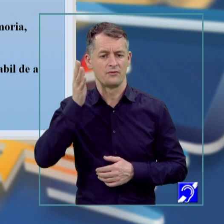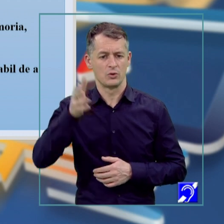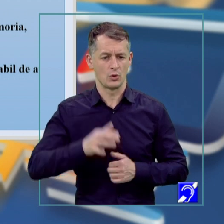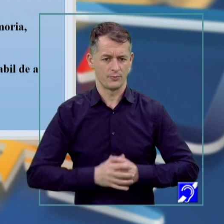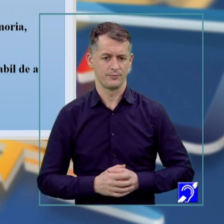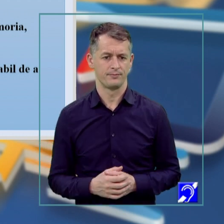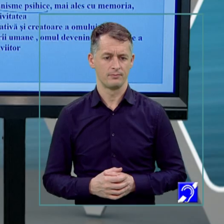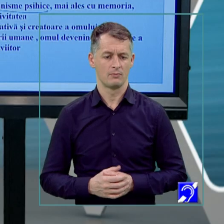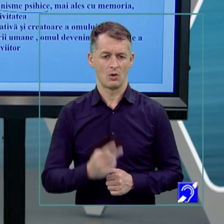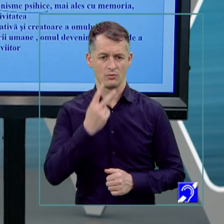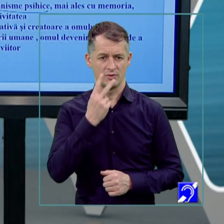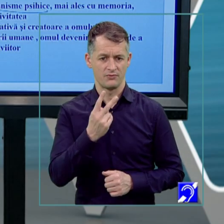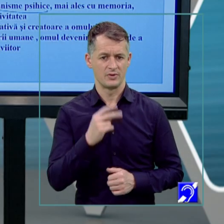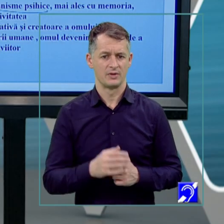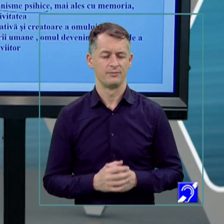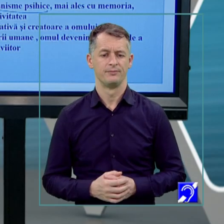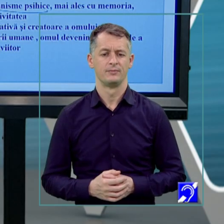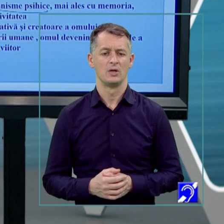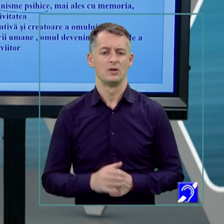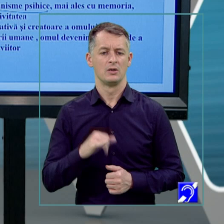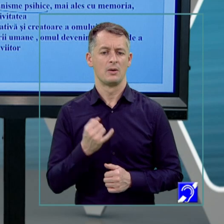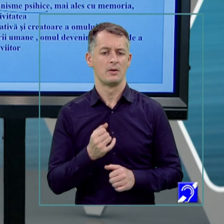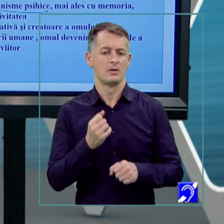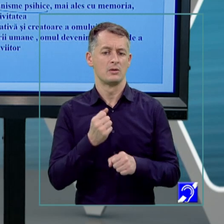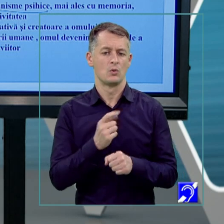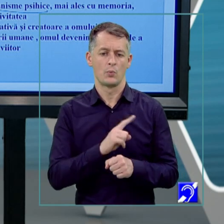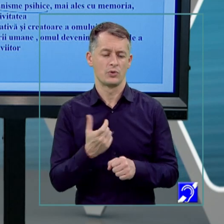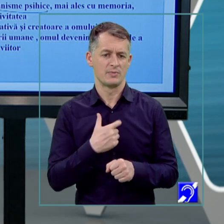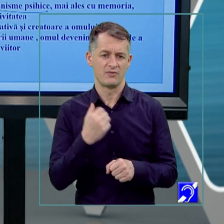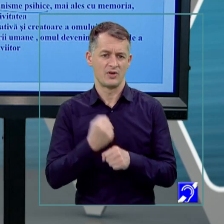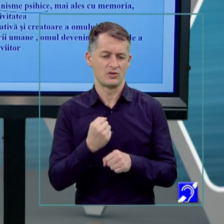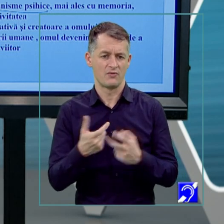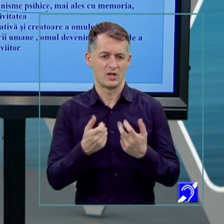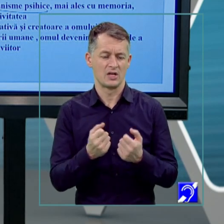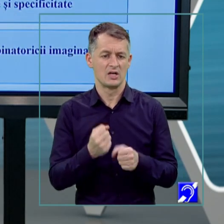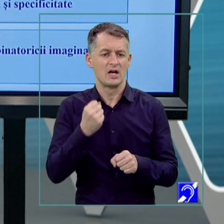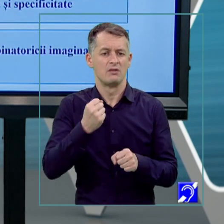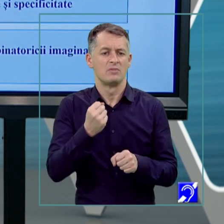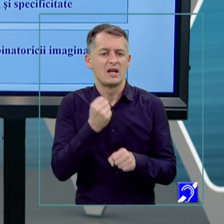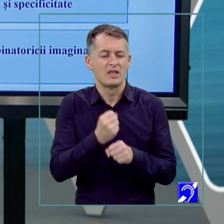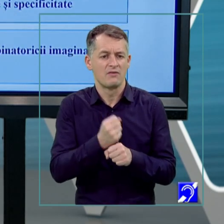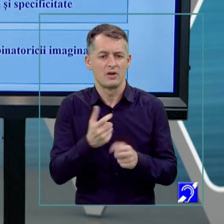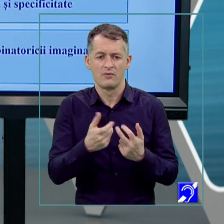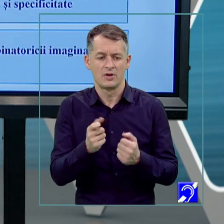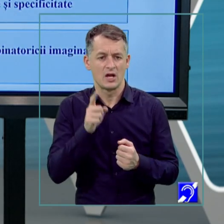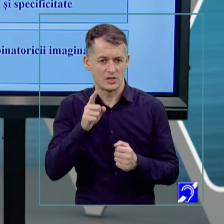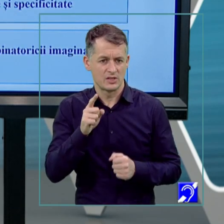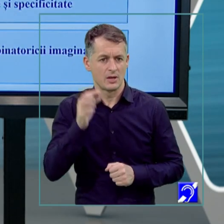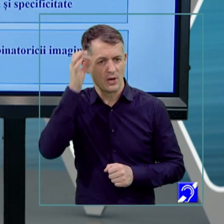vedem atunci când studiem imaginația creatoare, nu putem avea creativitate fără această imaginație creatoare.